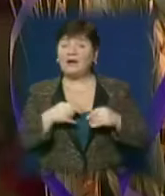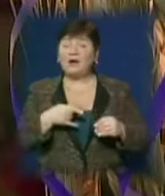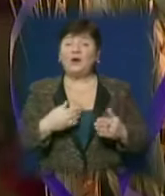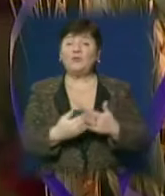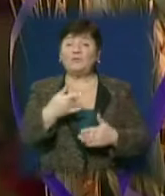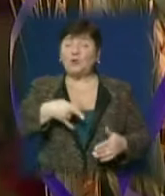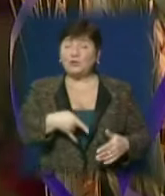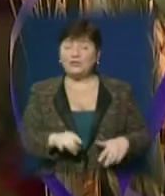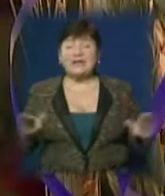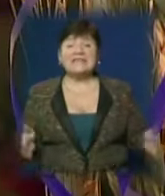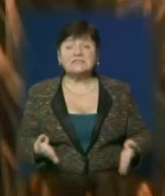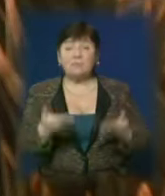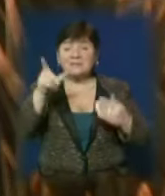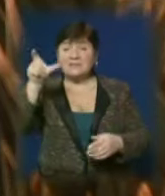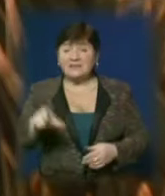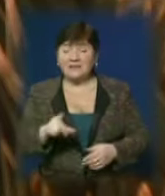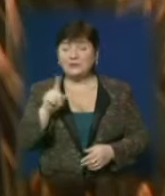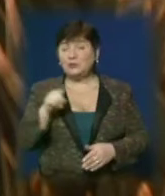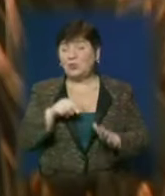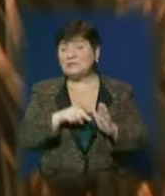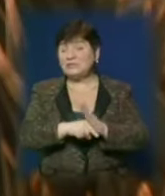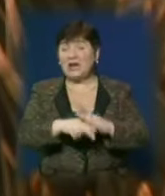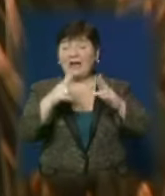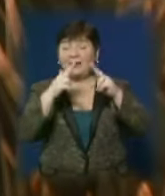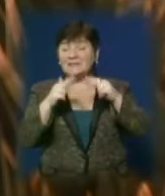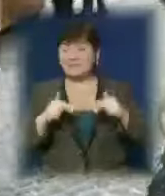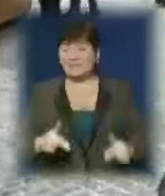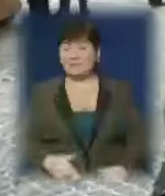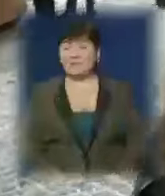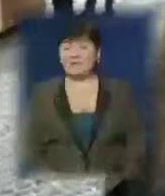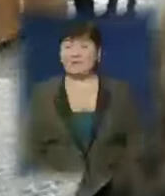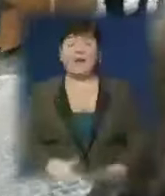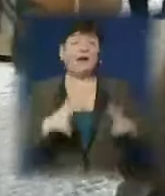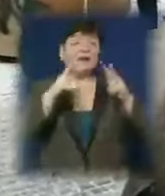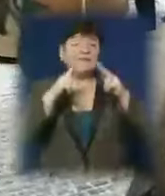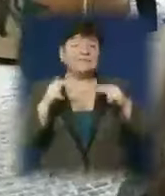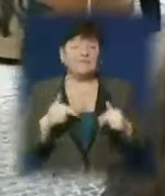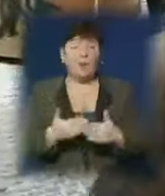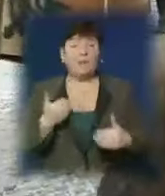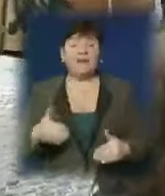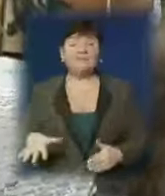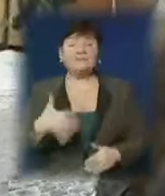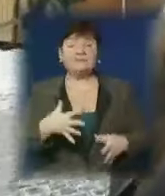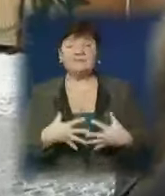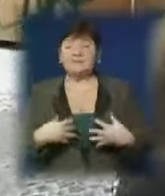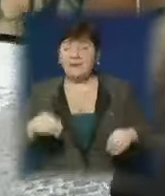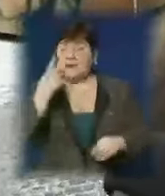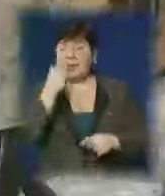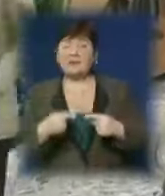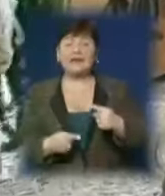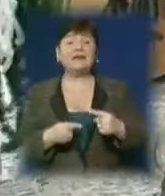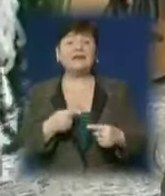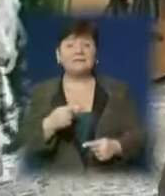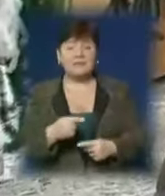спаситель. Що ж для кожного з нас означає Різдво? Різдво – це передусім сімейні традиції.